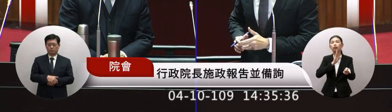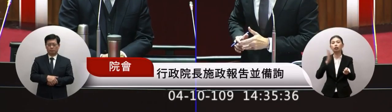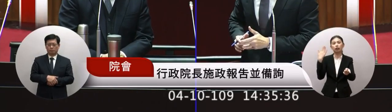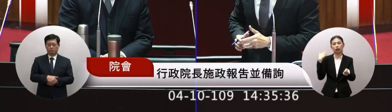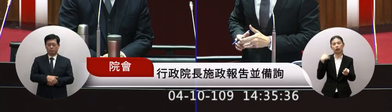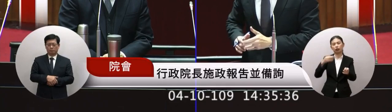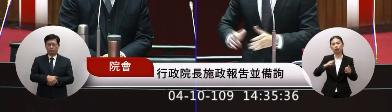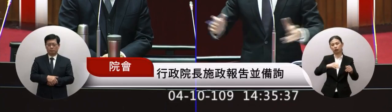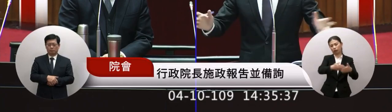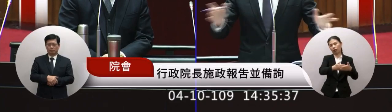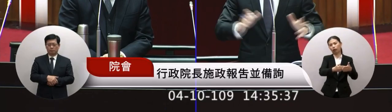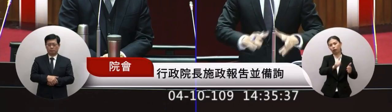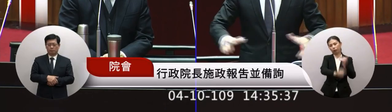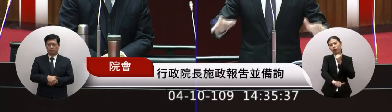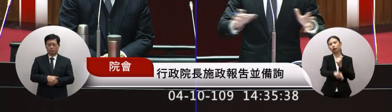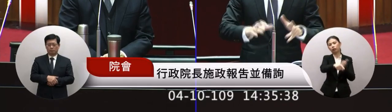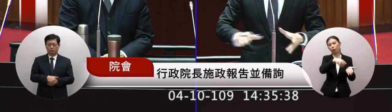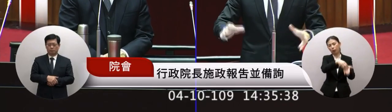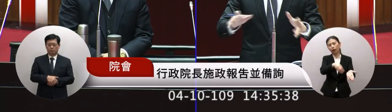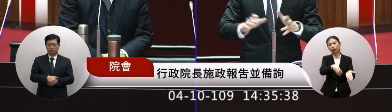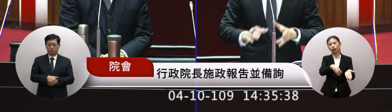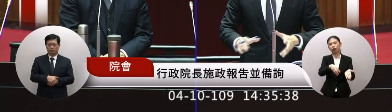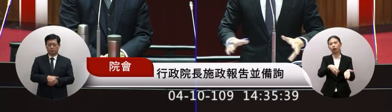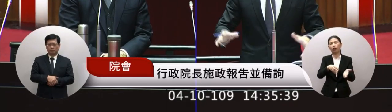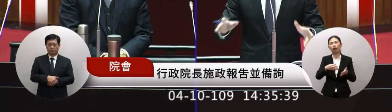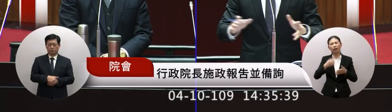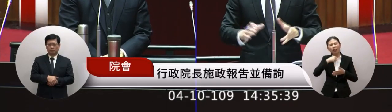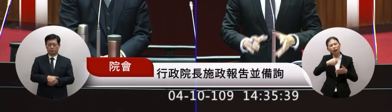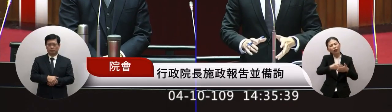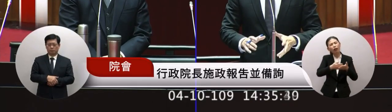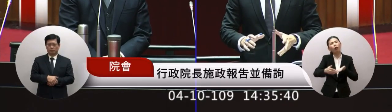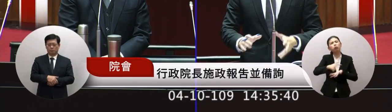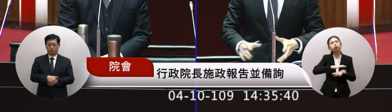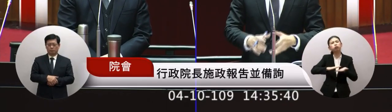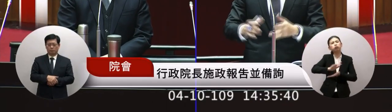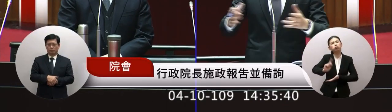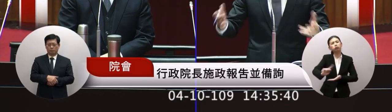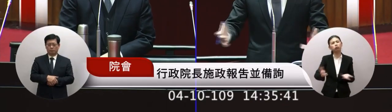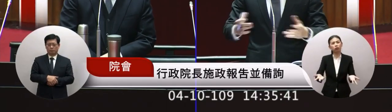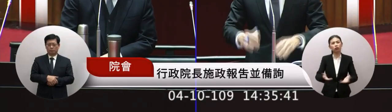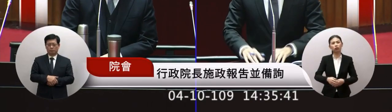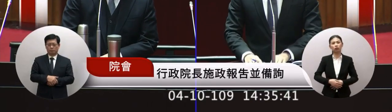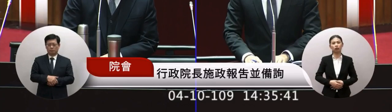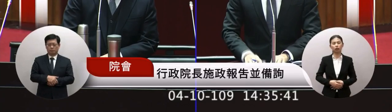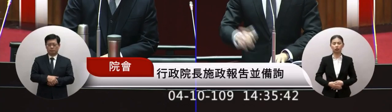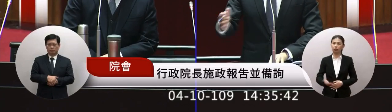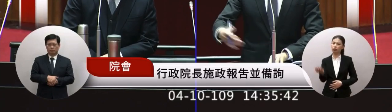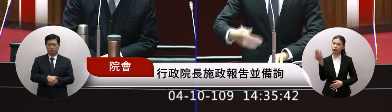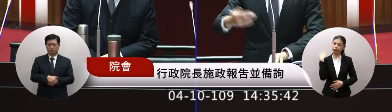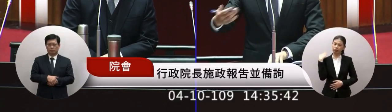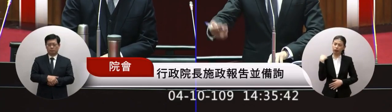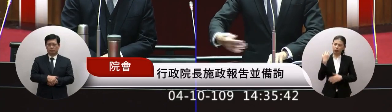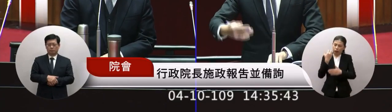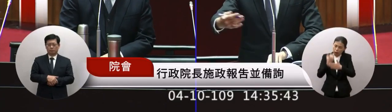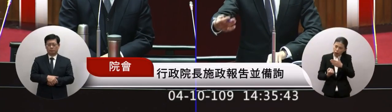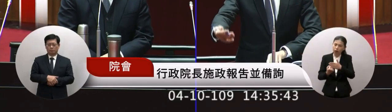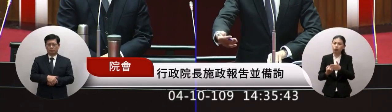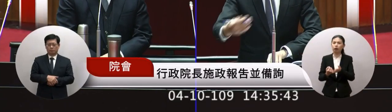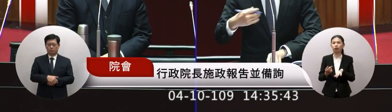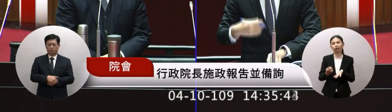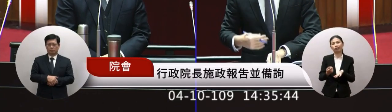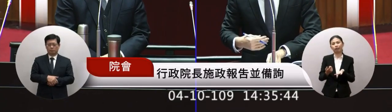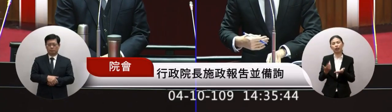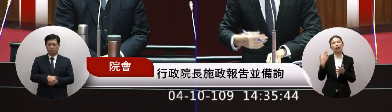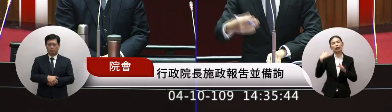台灣的教生這就是跟台灣跟中國都南作會的一個狀況所以說這就是過期流到來教委會有